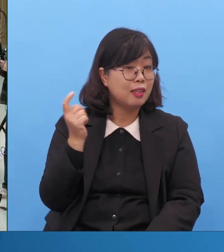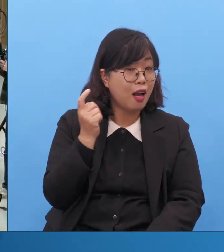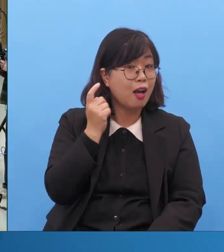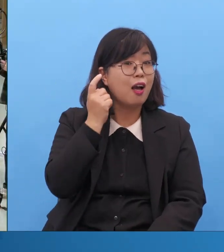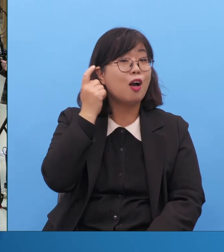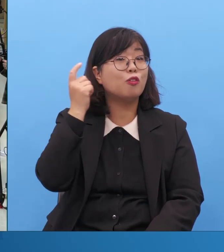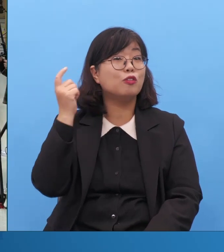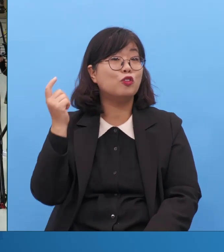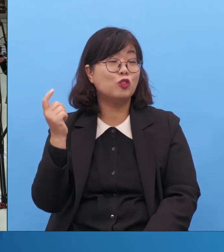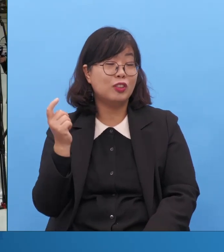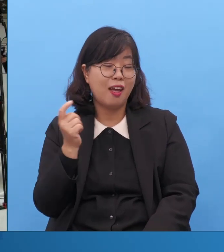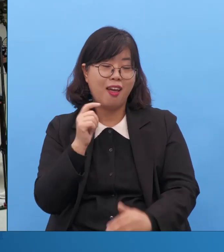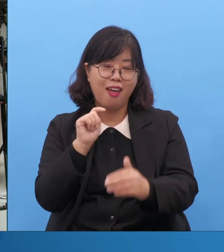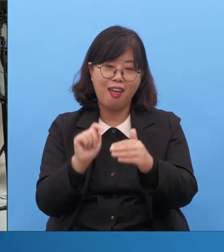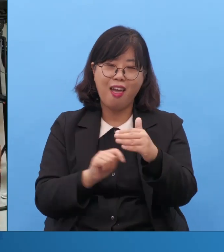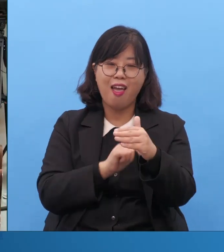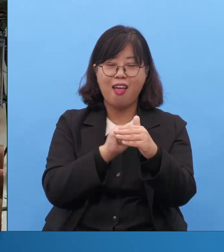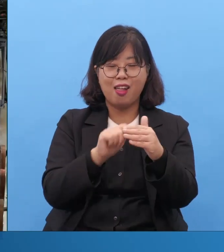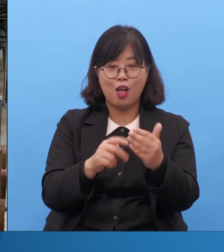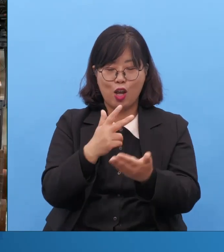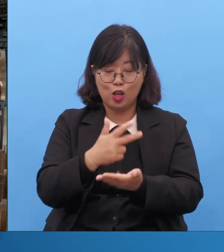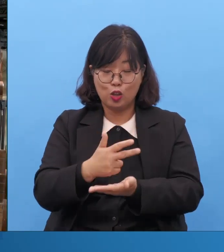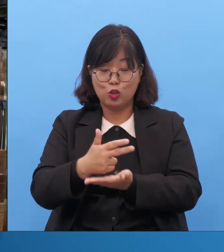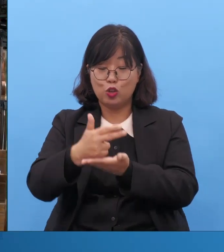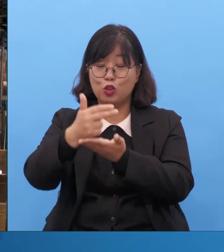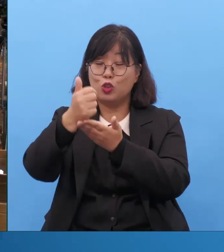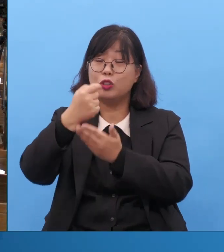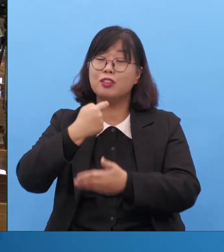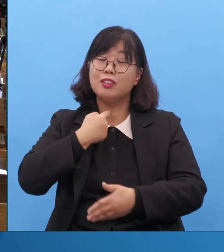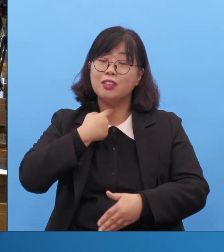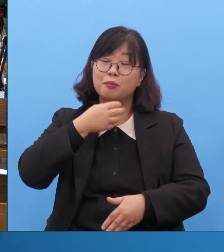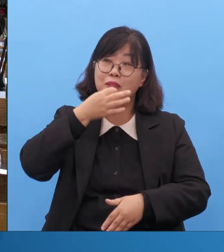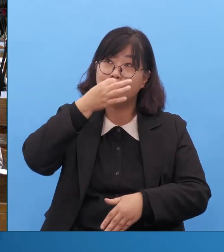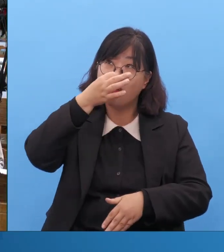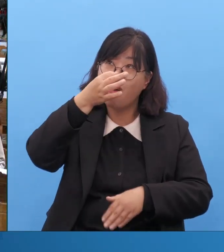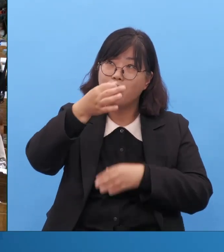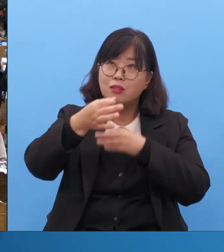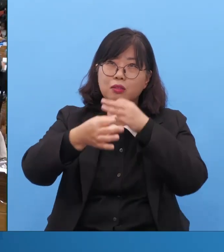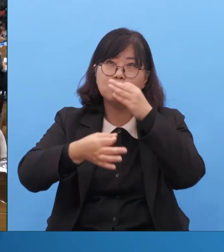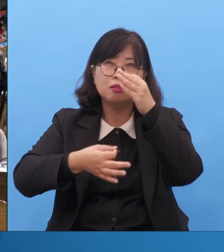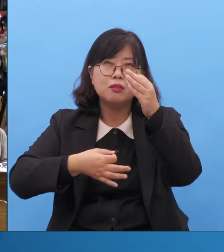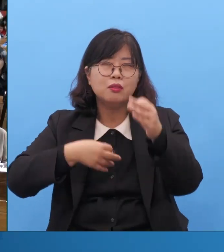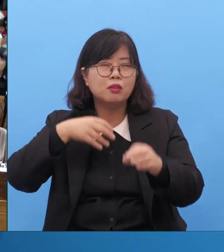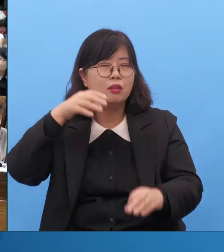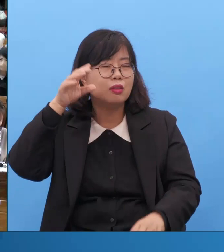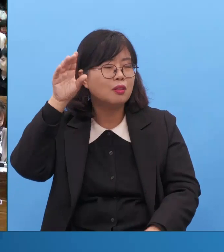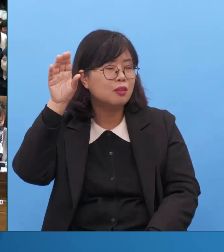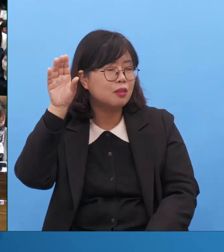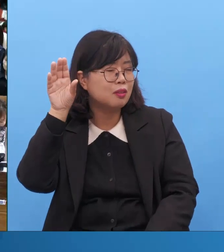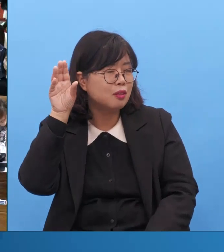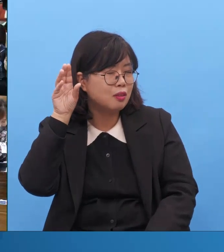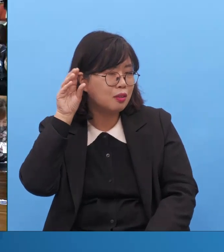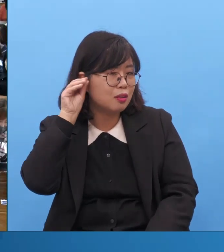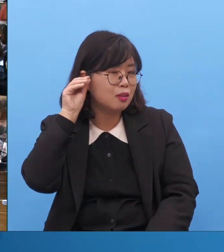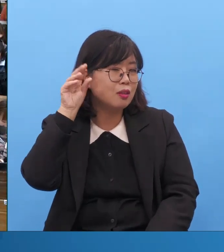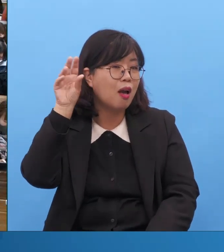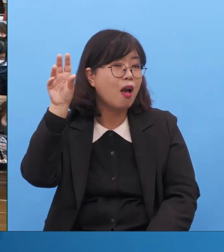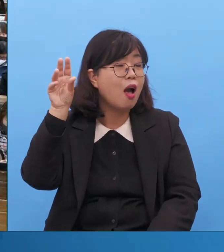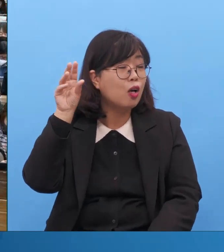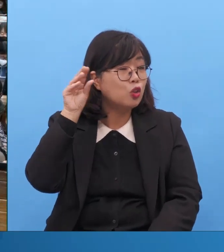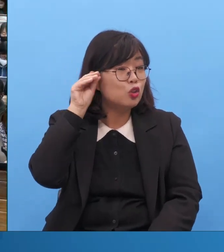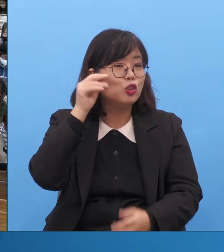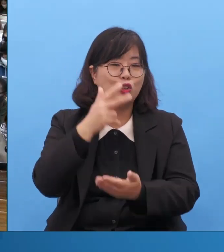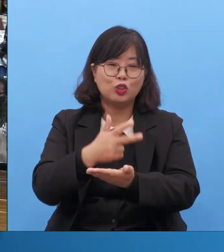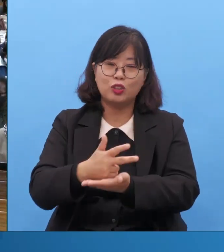가운데 주 음성 들리니